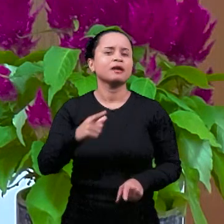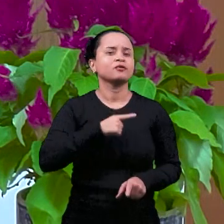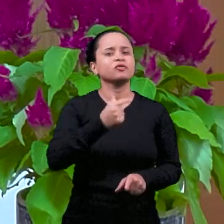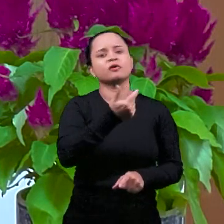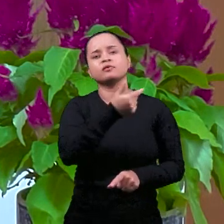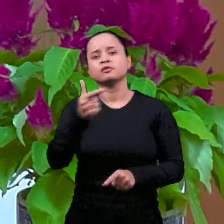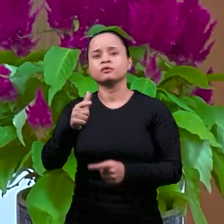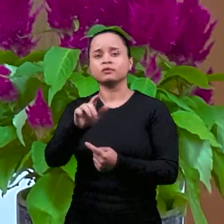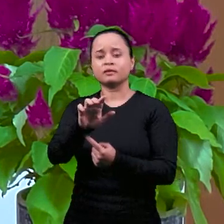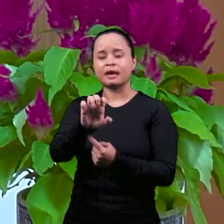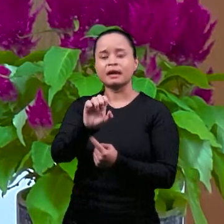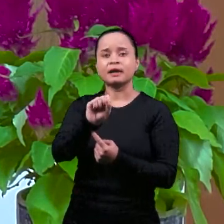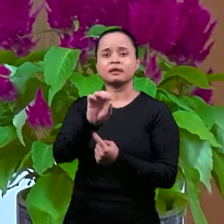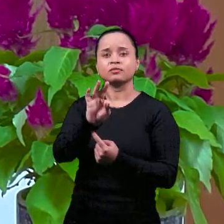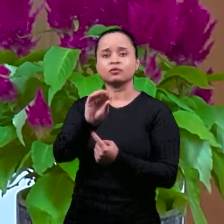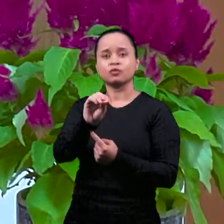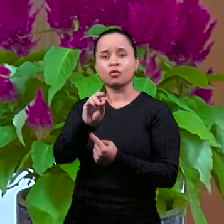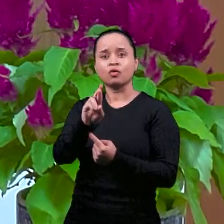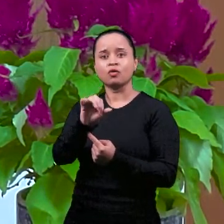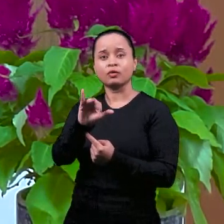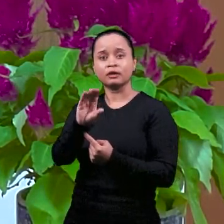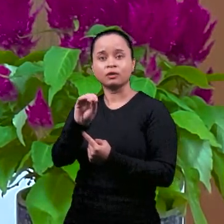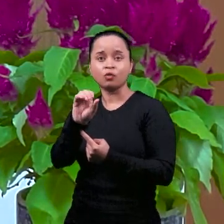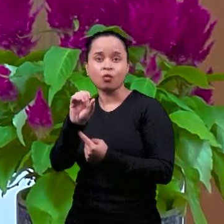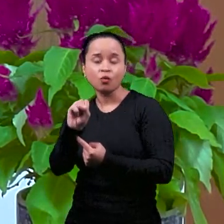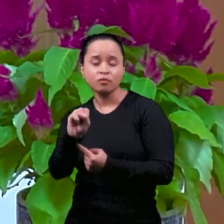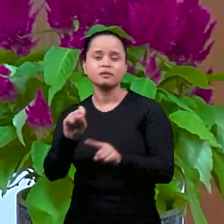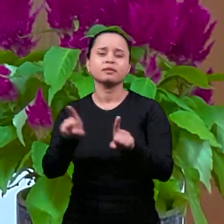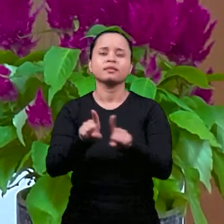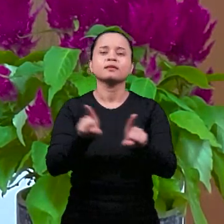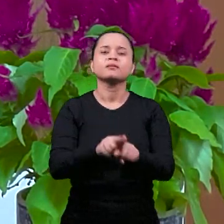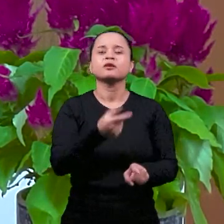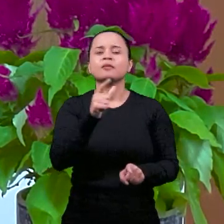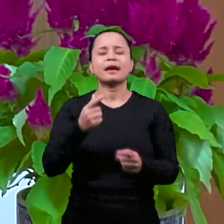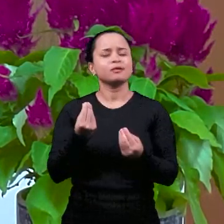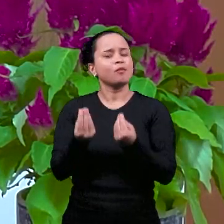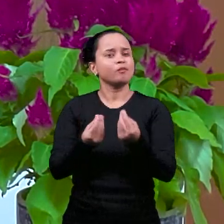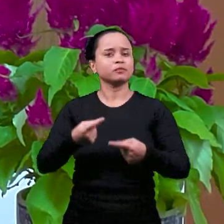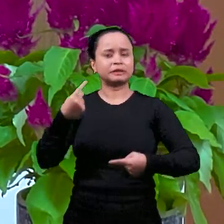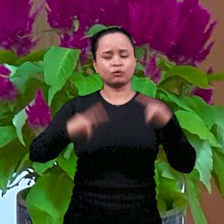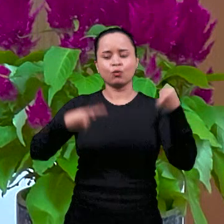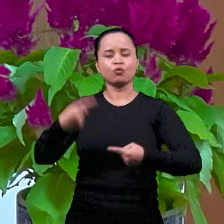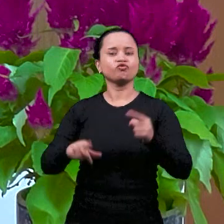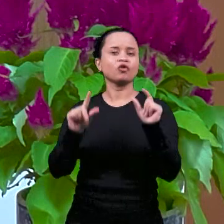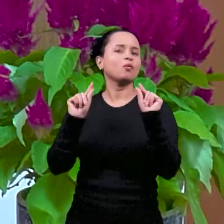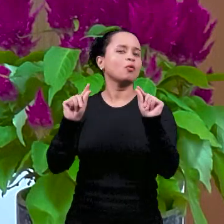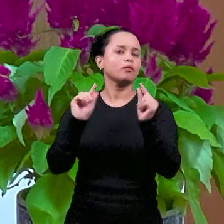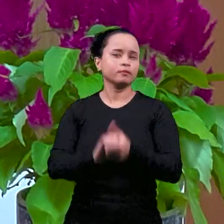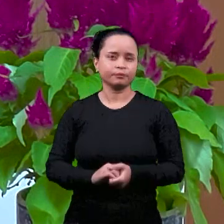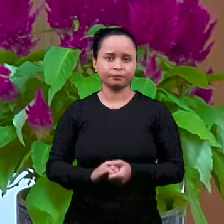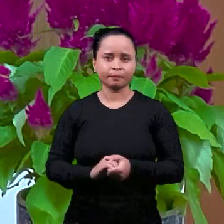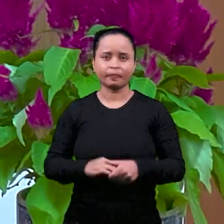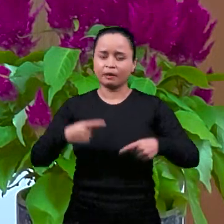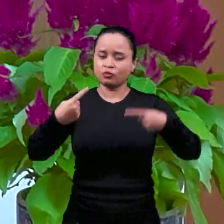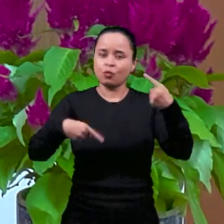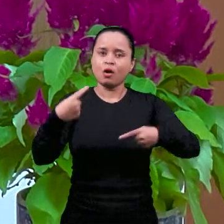которые, они тоже были философскими течениями. Что они обсуждали там?